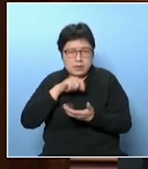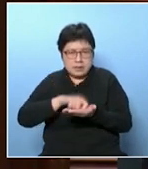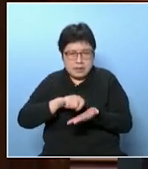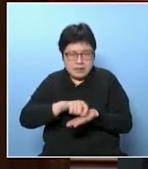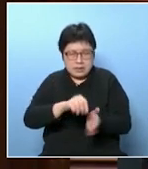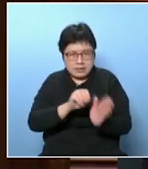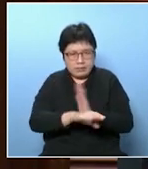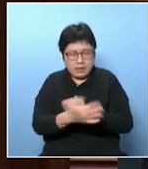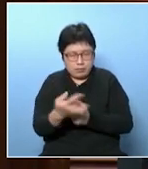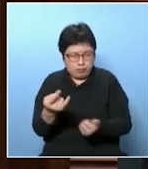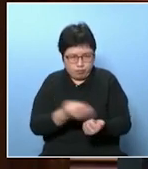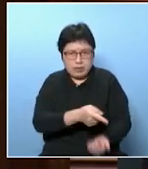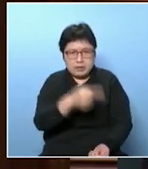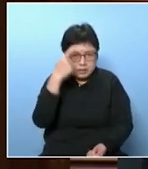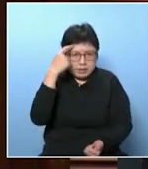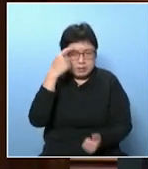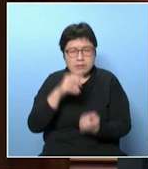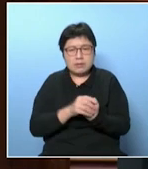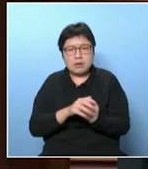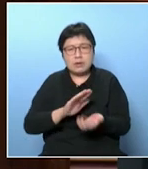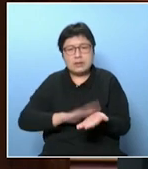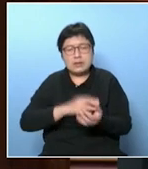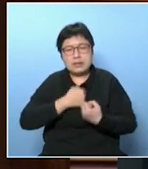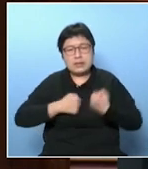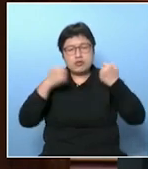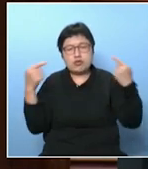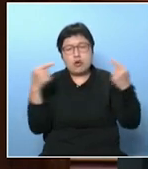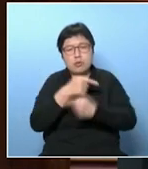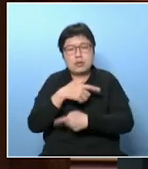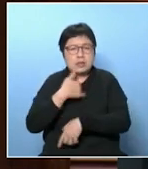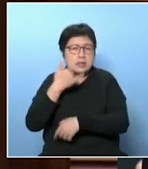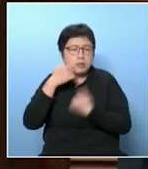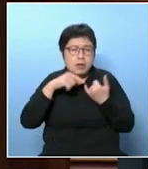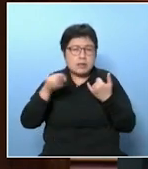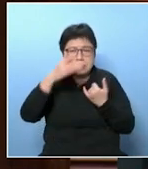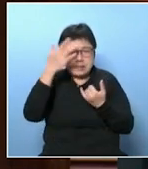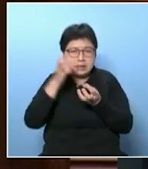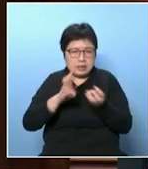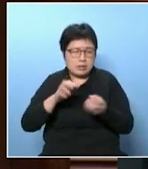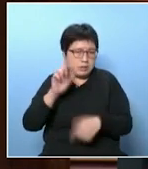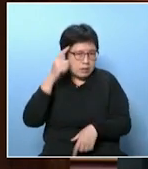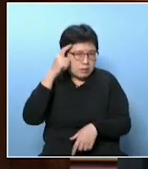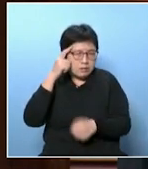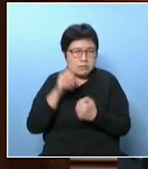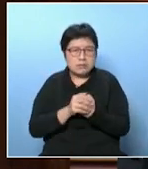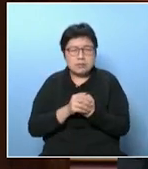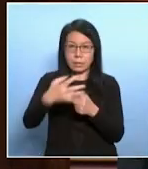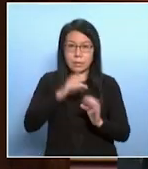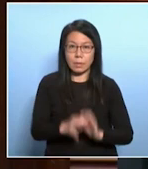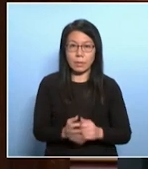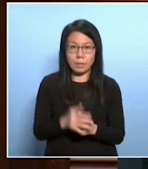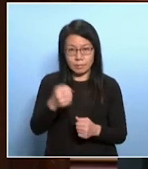她 戶口還有花多少錢她也可以在意見通還有電話描述到Hotline都可以問得到而第三剛才那個